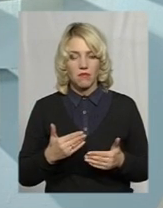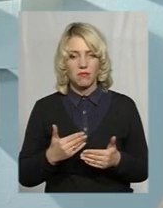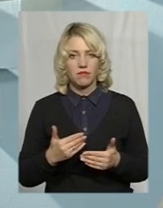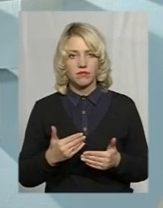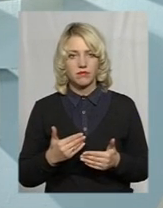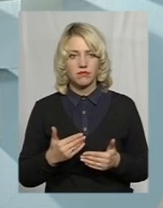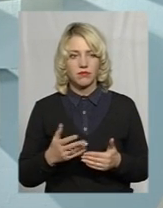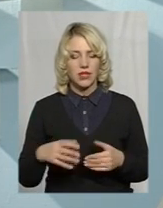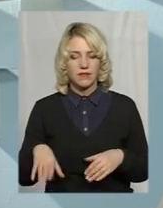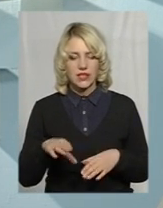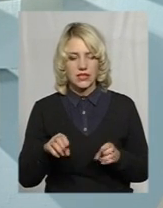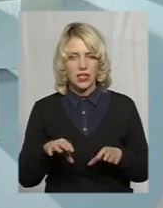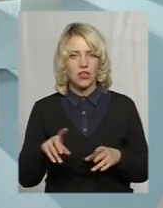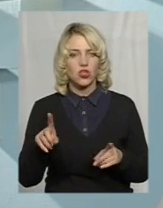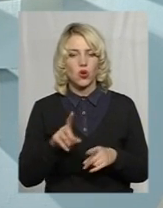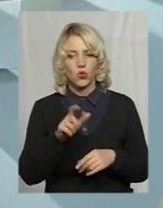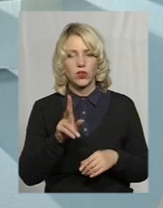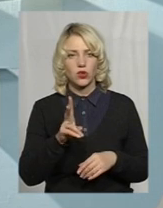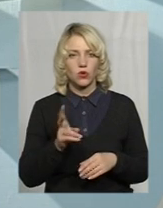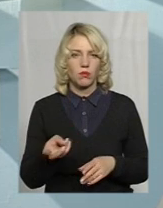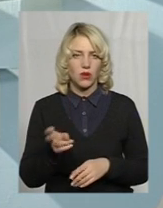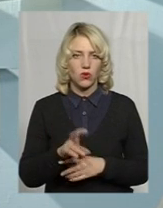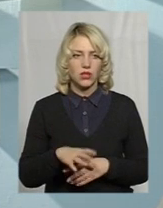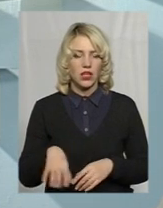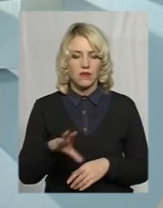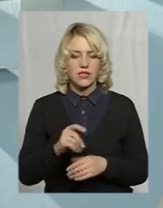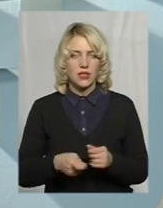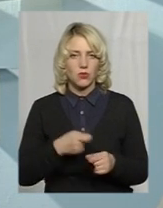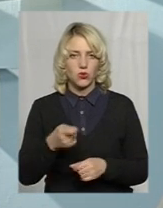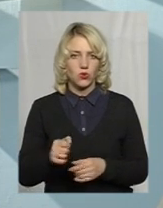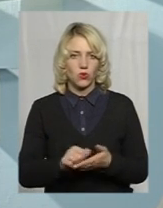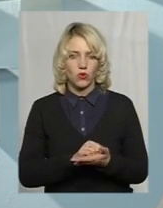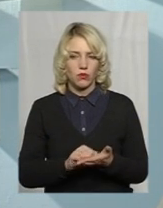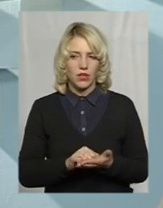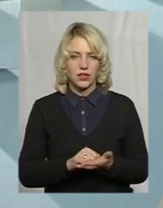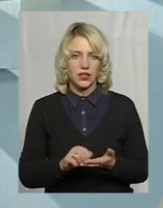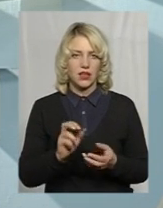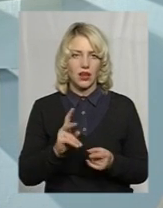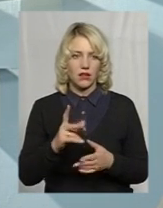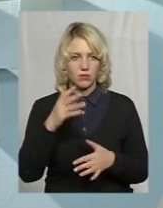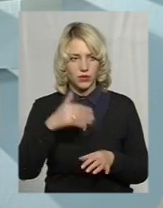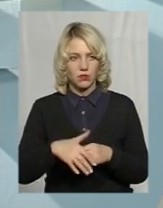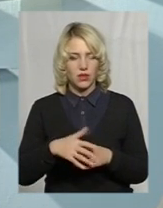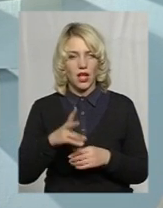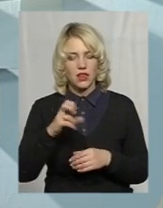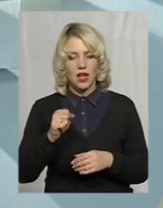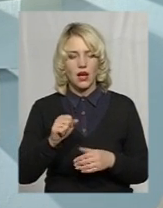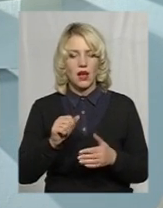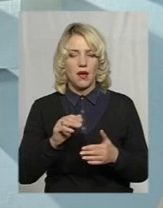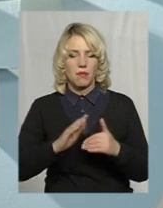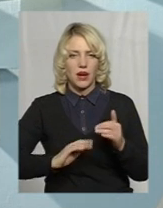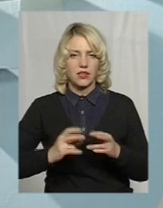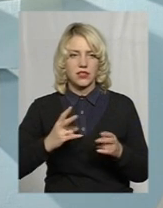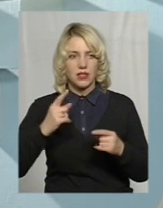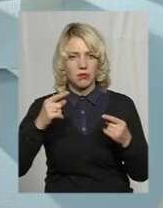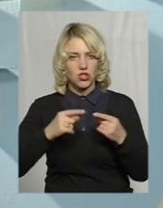всі ці люди, які приходять, вони всі подають документи в силу свого розуміння. На практиці треба чітко